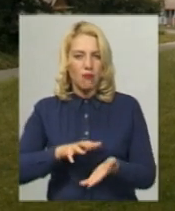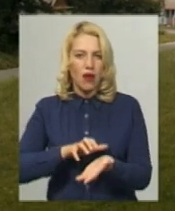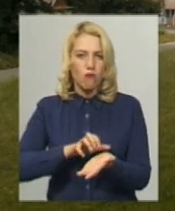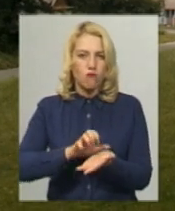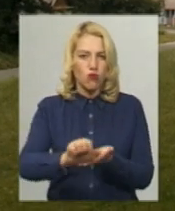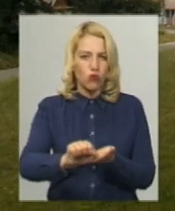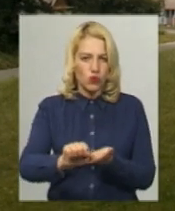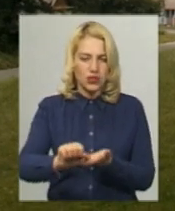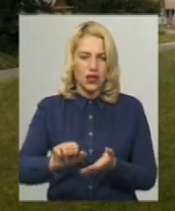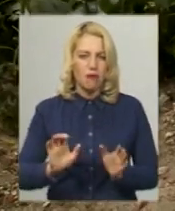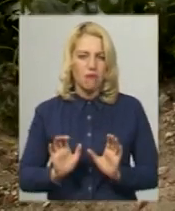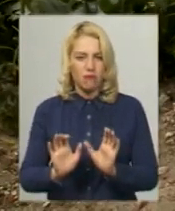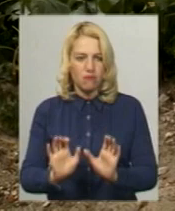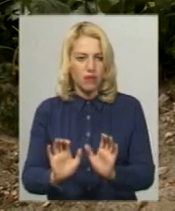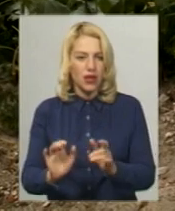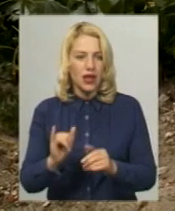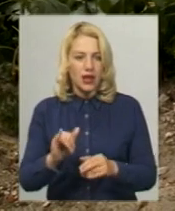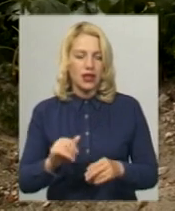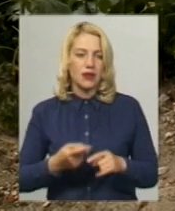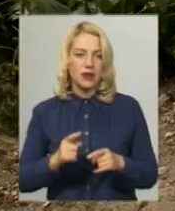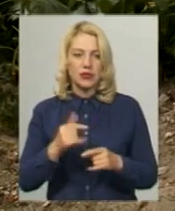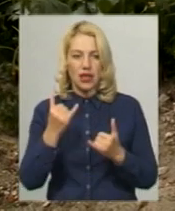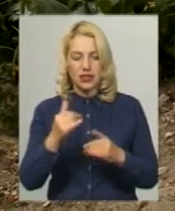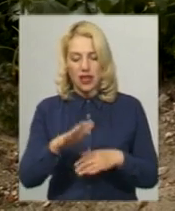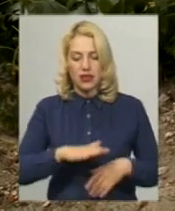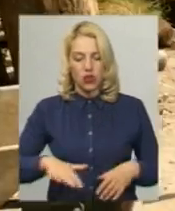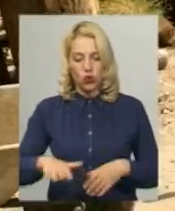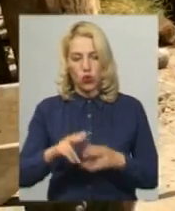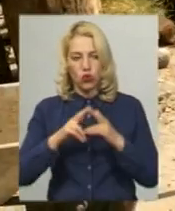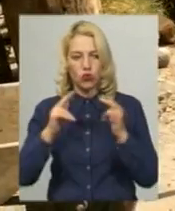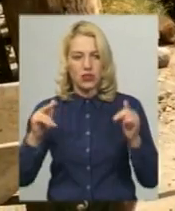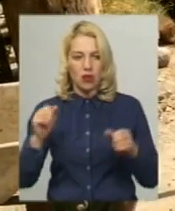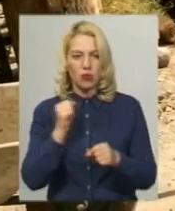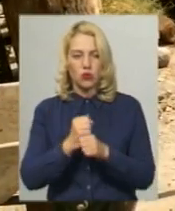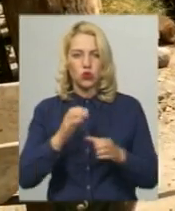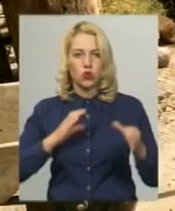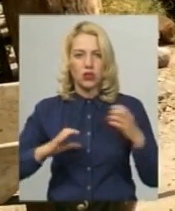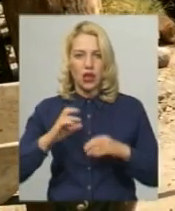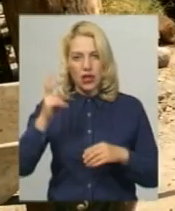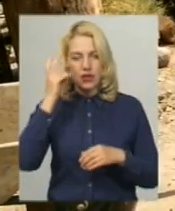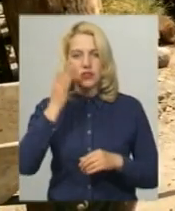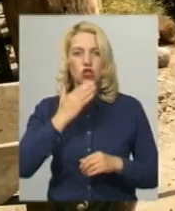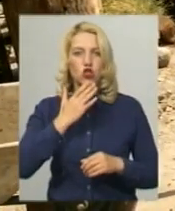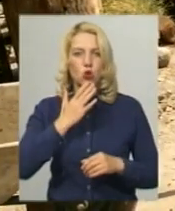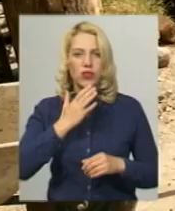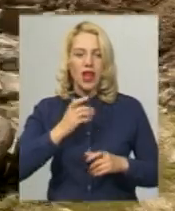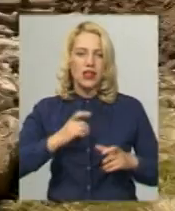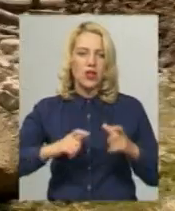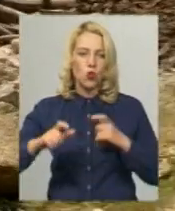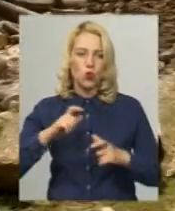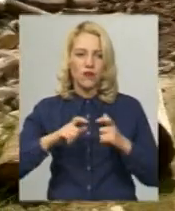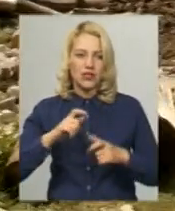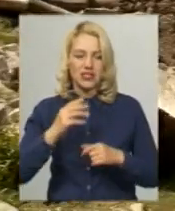і лопатами будівельників. А на території замку працюють студенти Київського національного університету імені Шевченка під керівництвом наукового